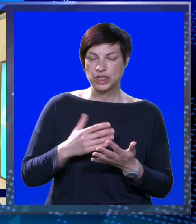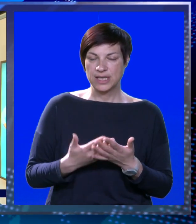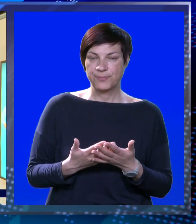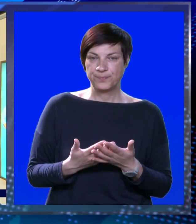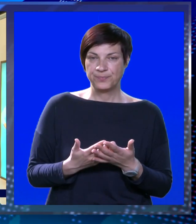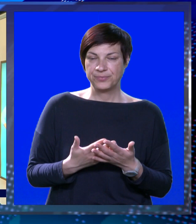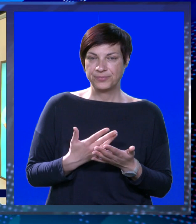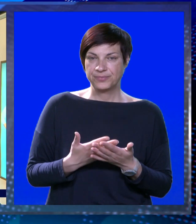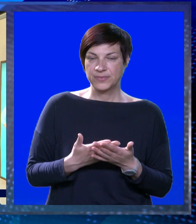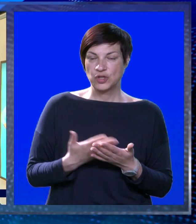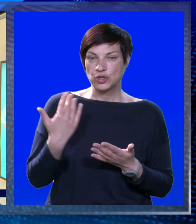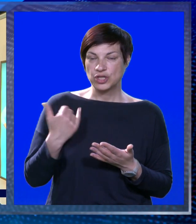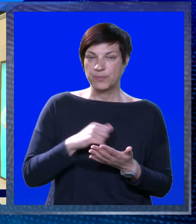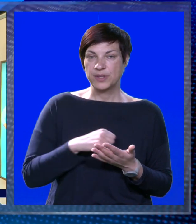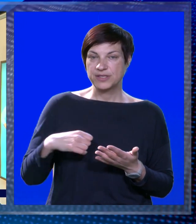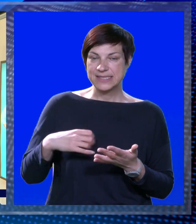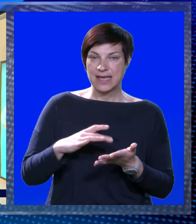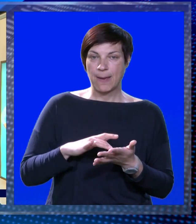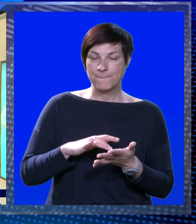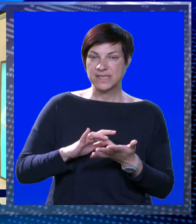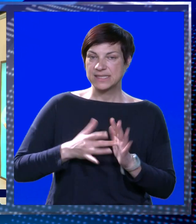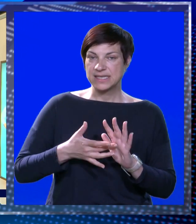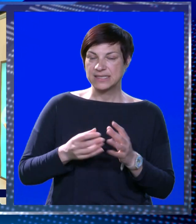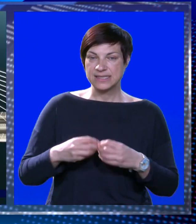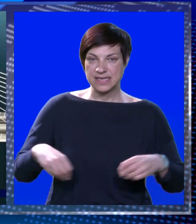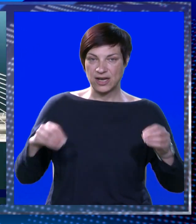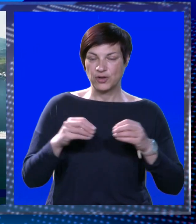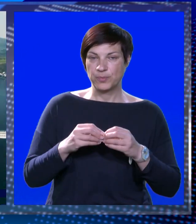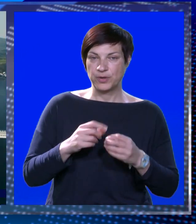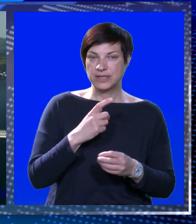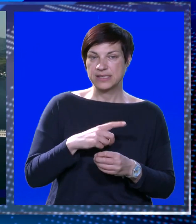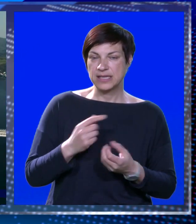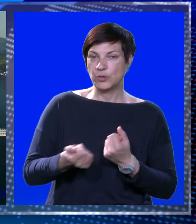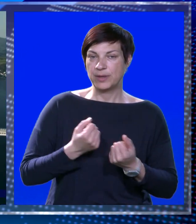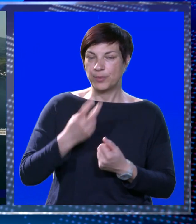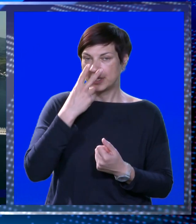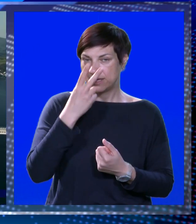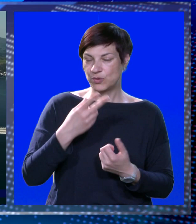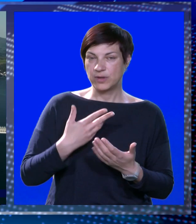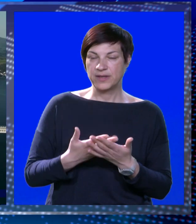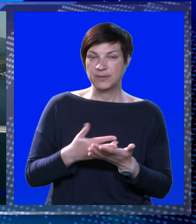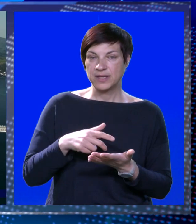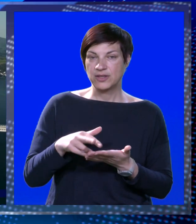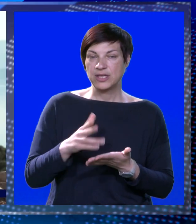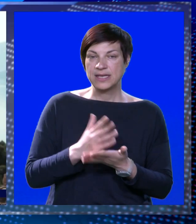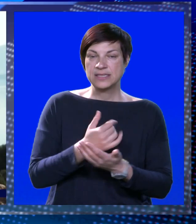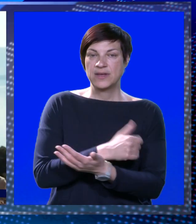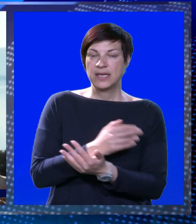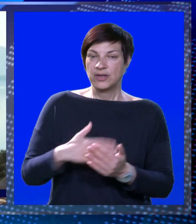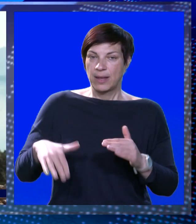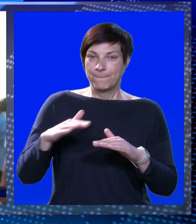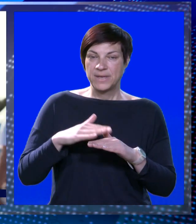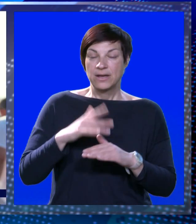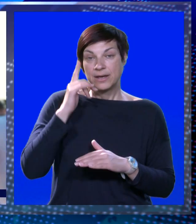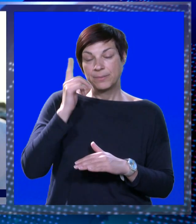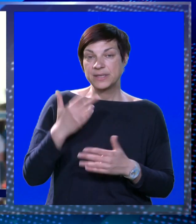i to je ono što je i bio sami cilj cijelog tog projekta da se ljudi malo više pokrenu i vidim kako to ide svake godine